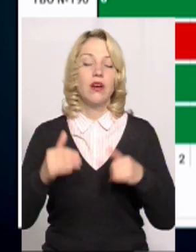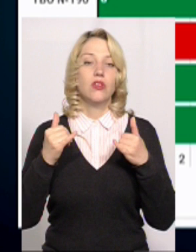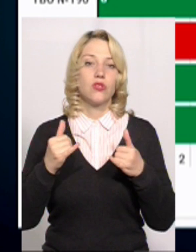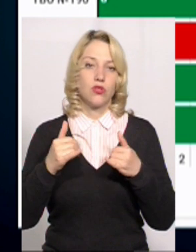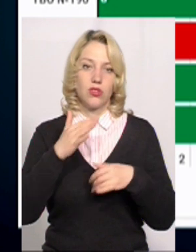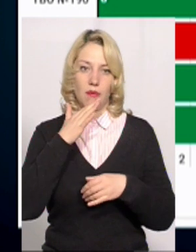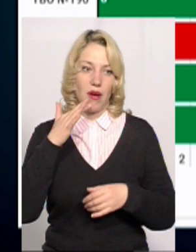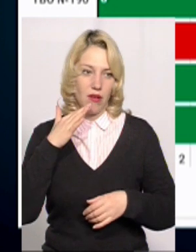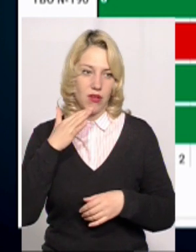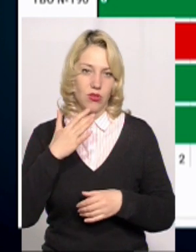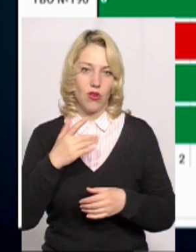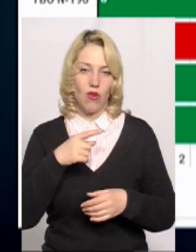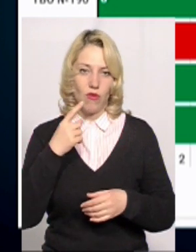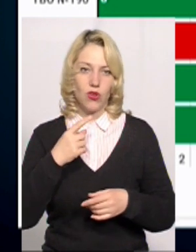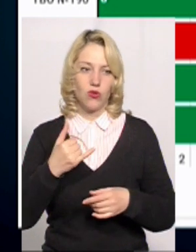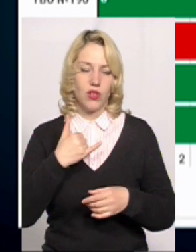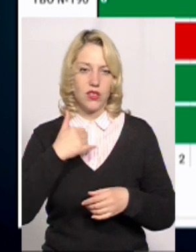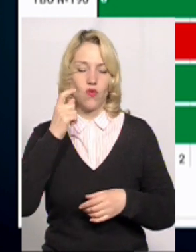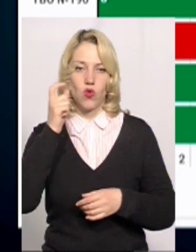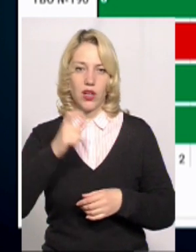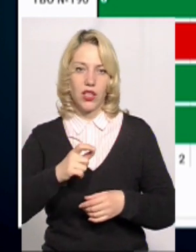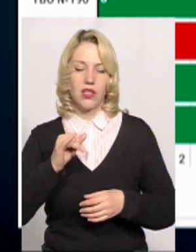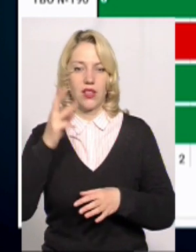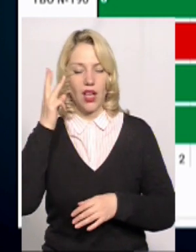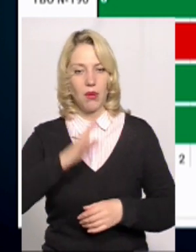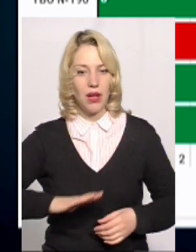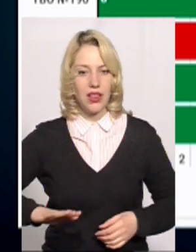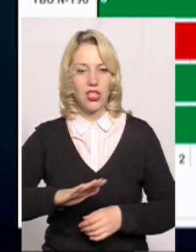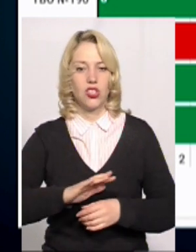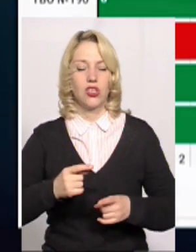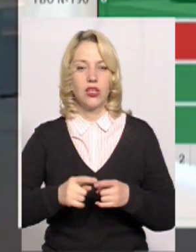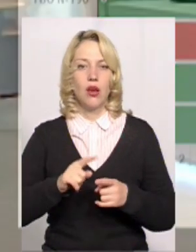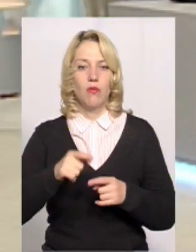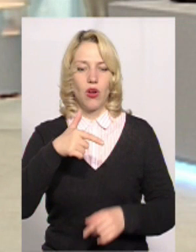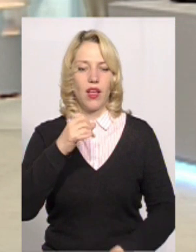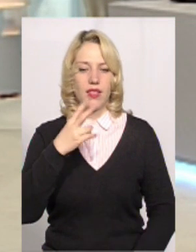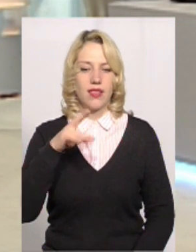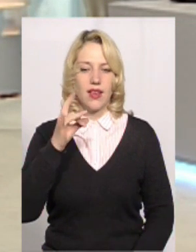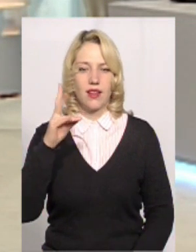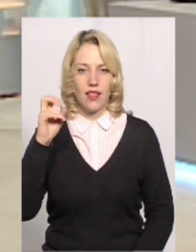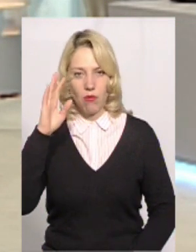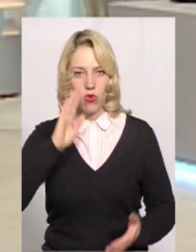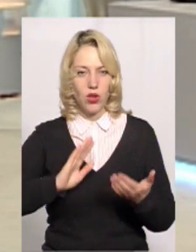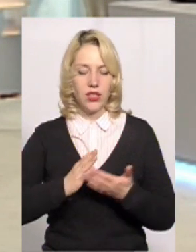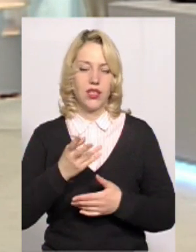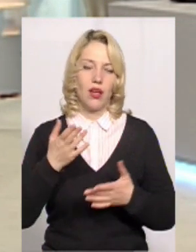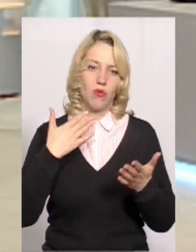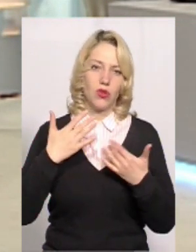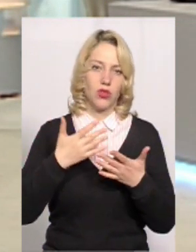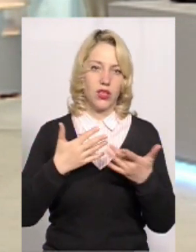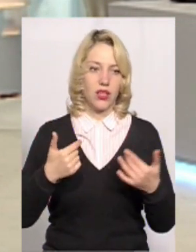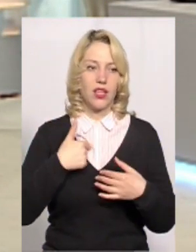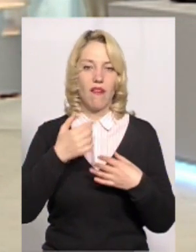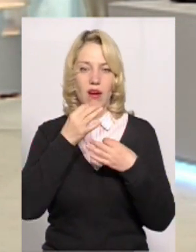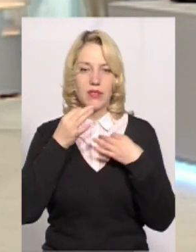Сьогодні дуже багато говориться у нас в Україні і на Хмельниччині про гендерну політику, підходи і так далі. Але я вам